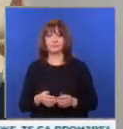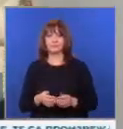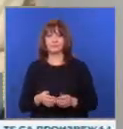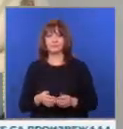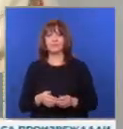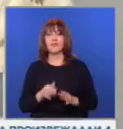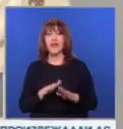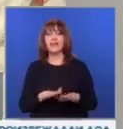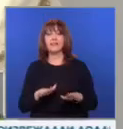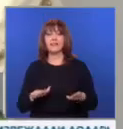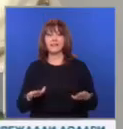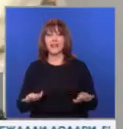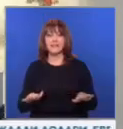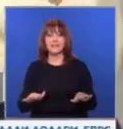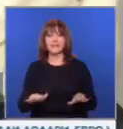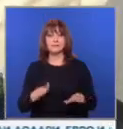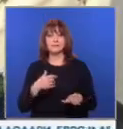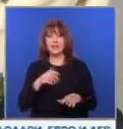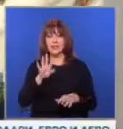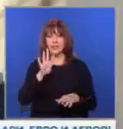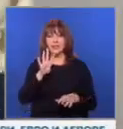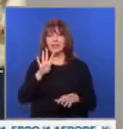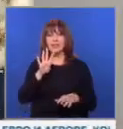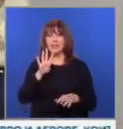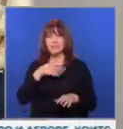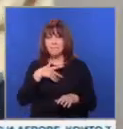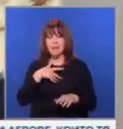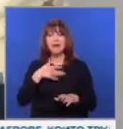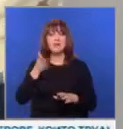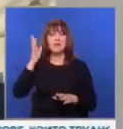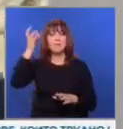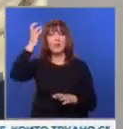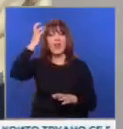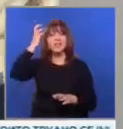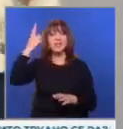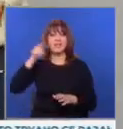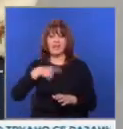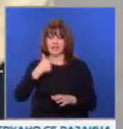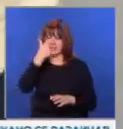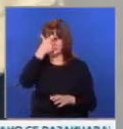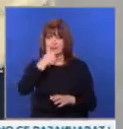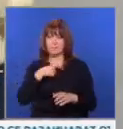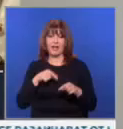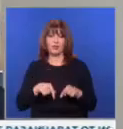Деца нема месо на 4 яма по държавите са, сама са дома. Самичка си?